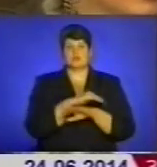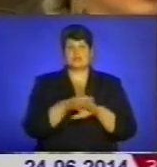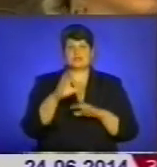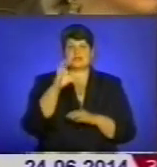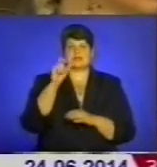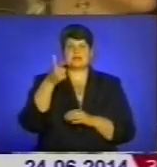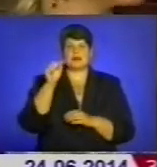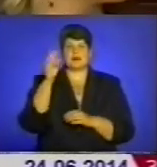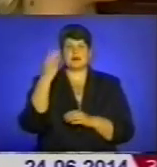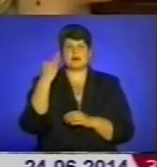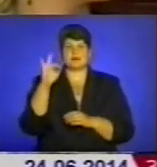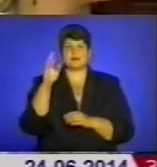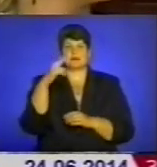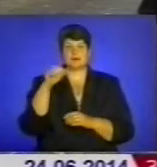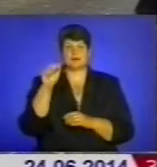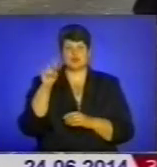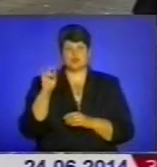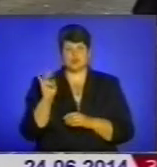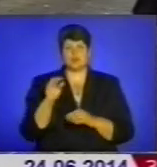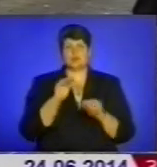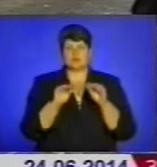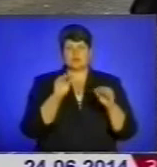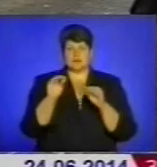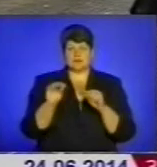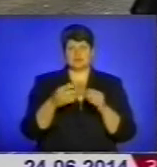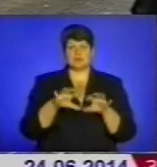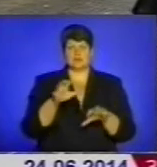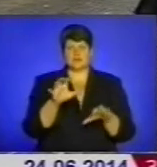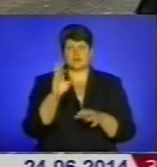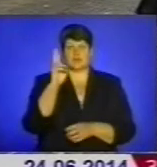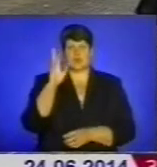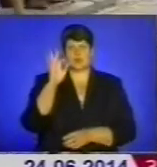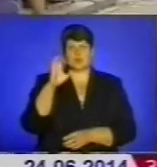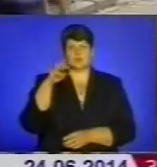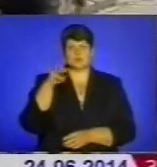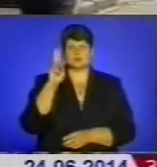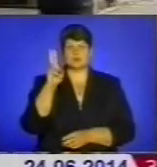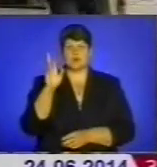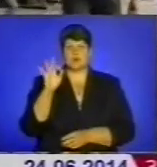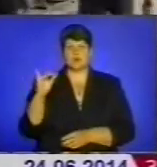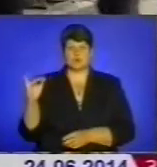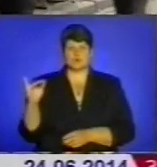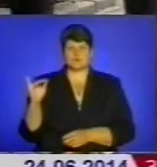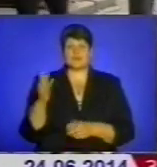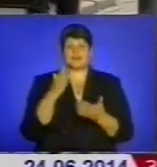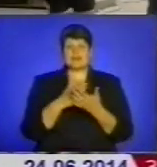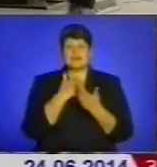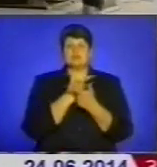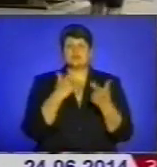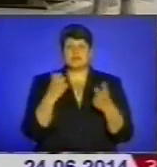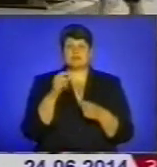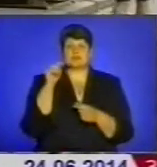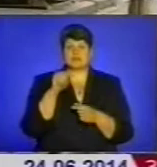вулиці у центрі вимощені бруківкою, або, як тоді казали, косткою. Є інформація про те, що в